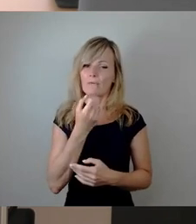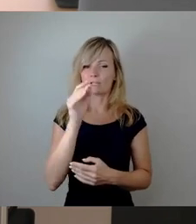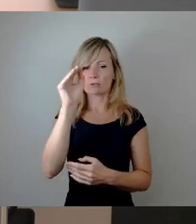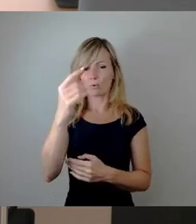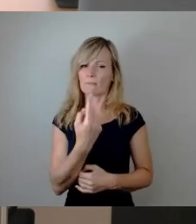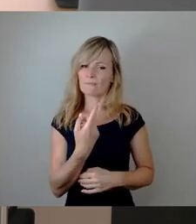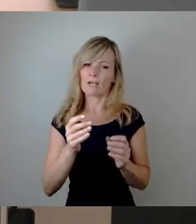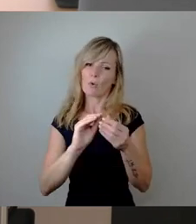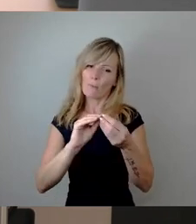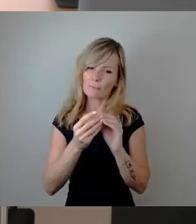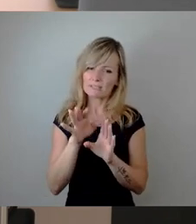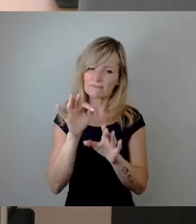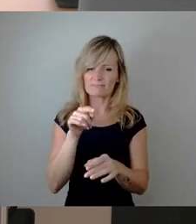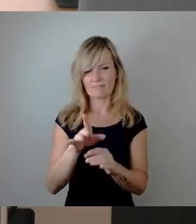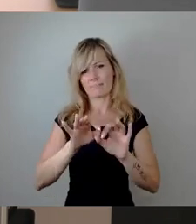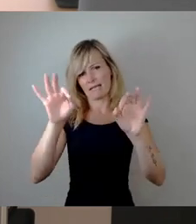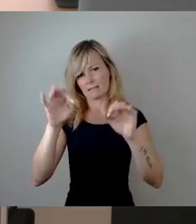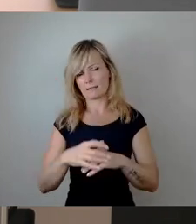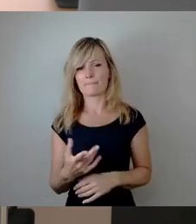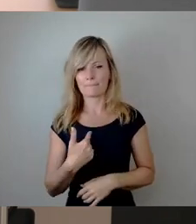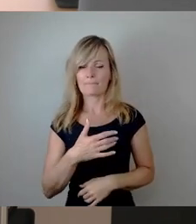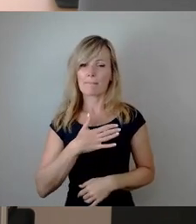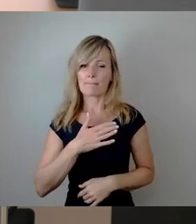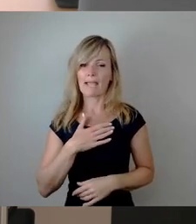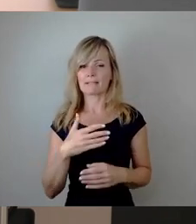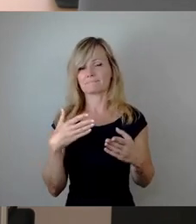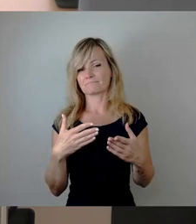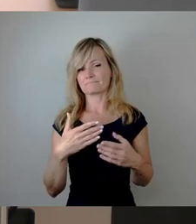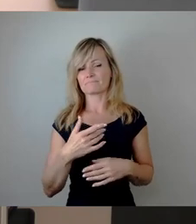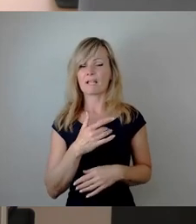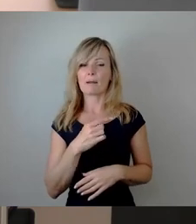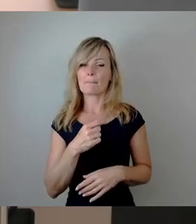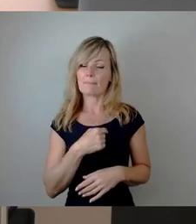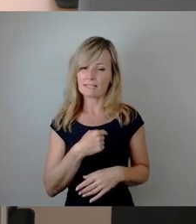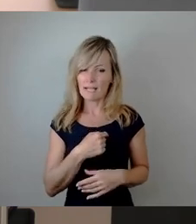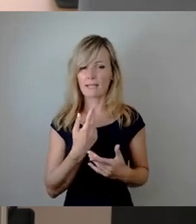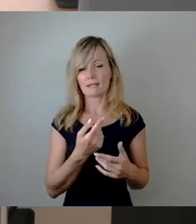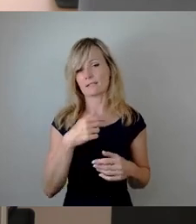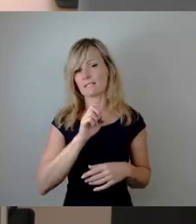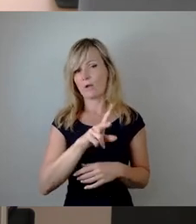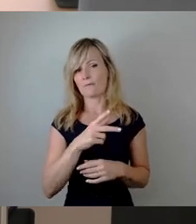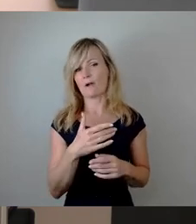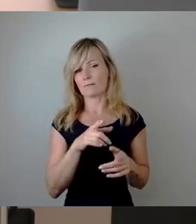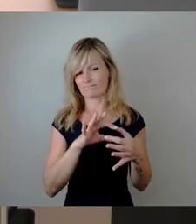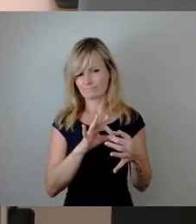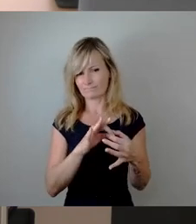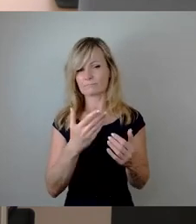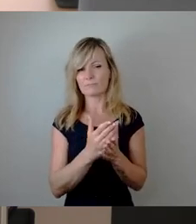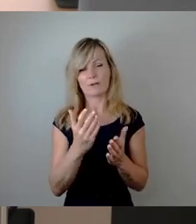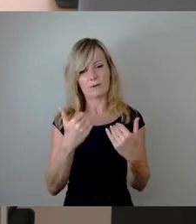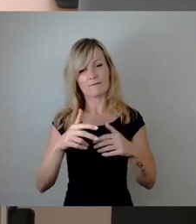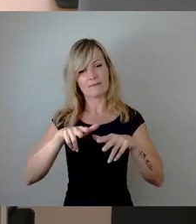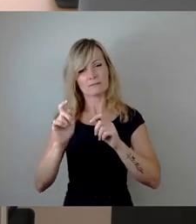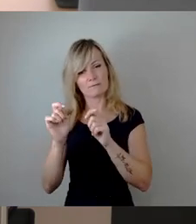Fraktion wird sich für die zwölfe Ausschüsse, so wie sie die Verwaltung auch vorgeschlagen hat, so wie sie auch in den Sondierungsgesprächen mit dem Oberbürgermeister immer